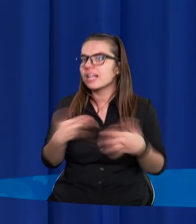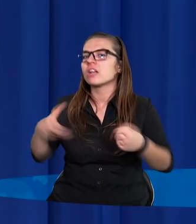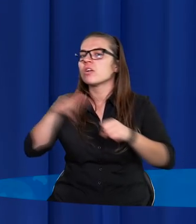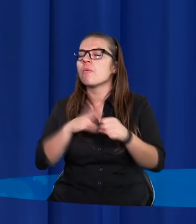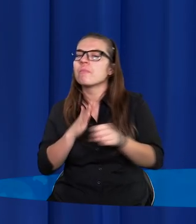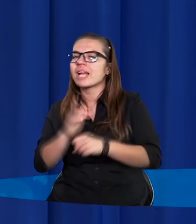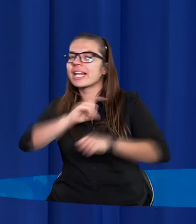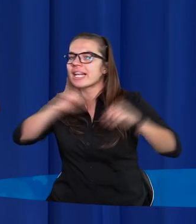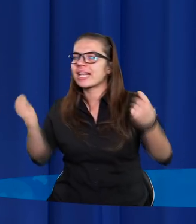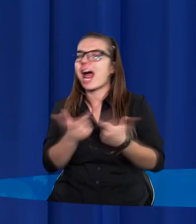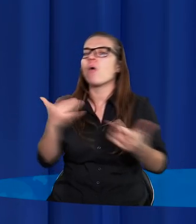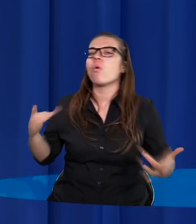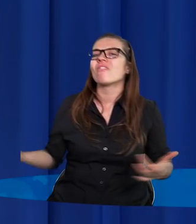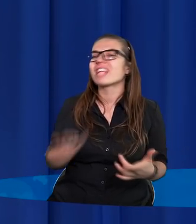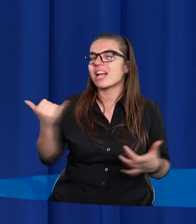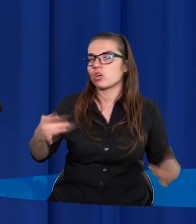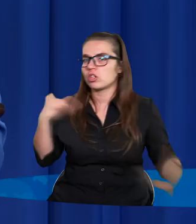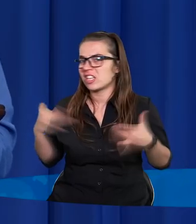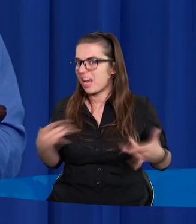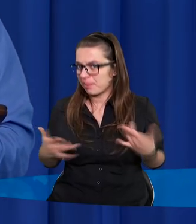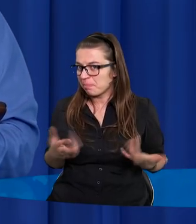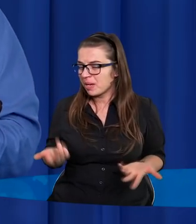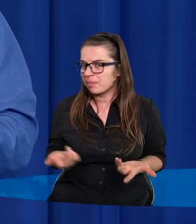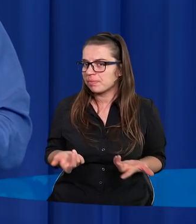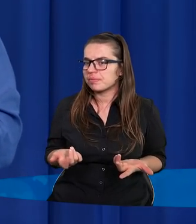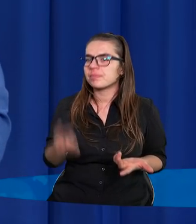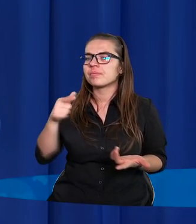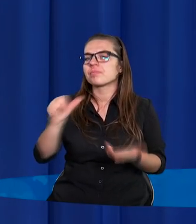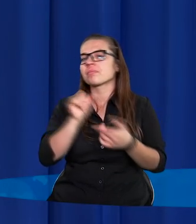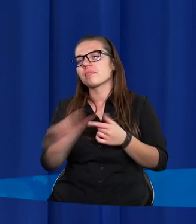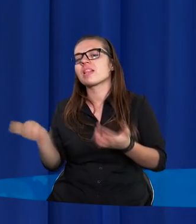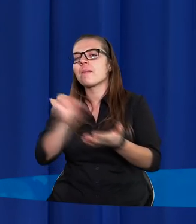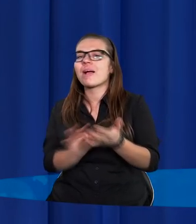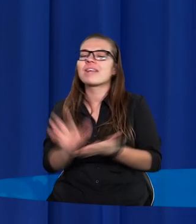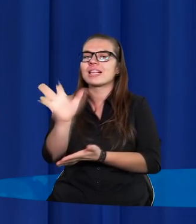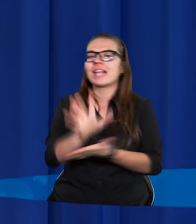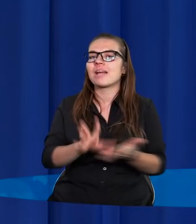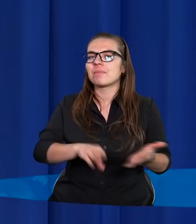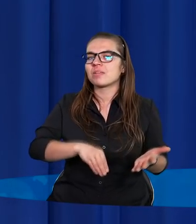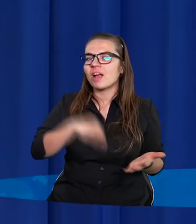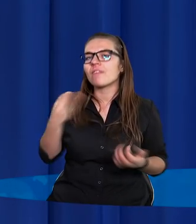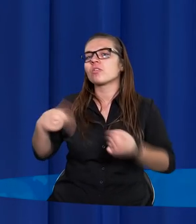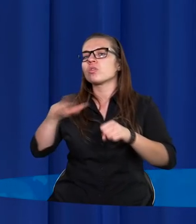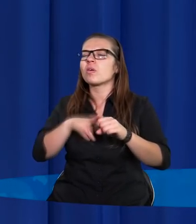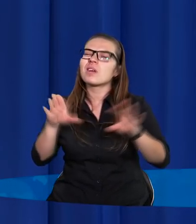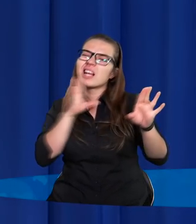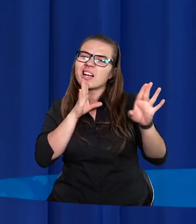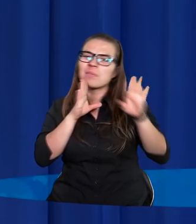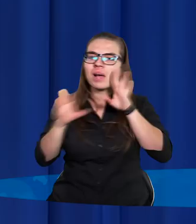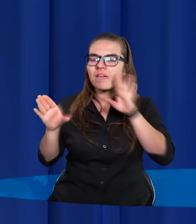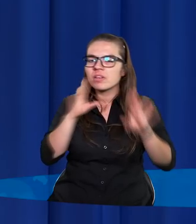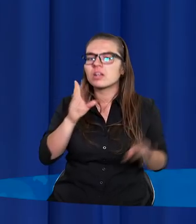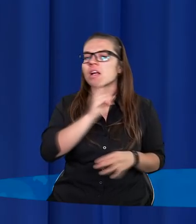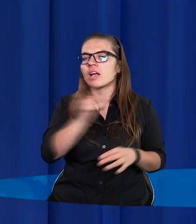całą wieczność cierpimy. Ciekawe jest to, że jest pewien tekst biblijny, który prawdopodobnie każdy